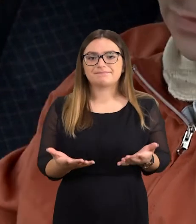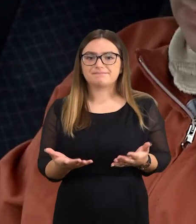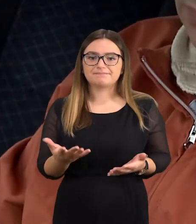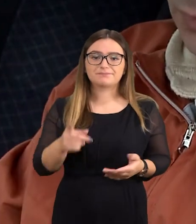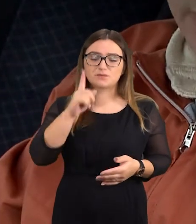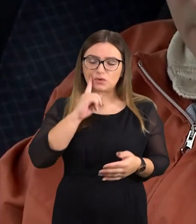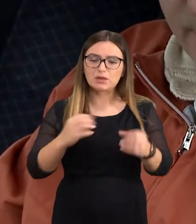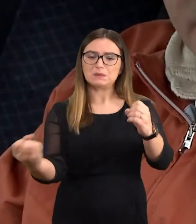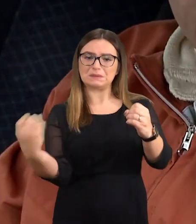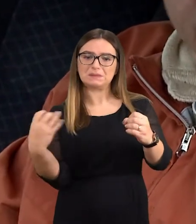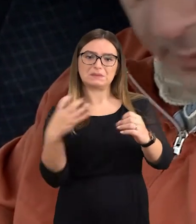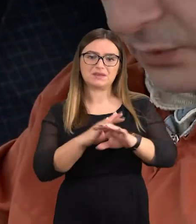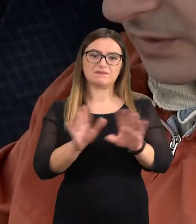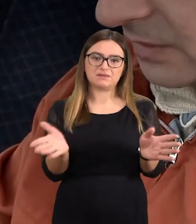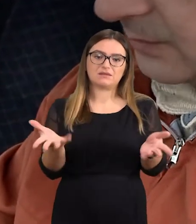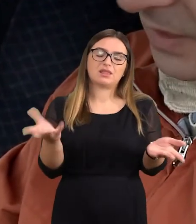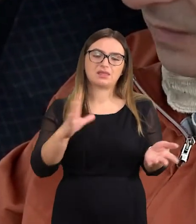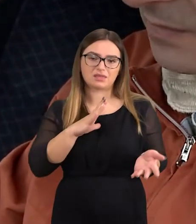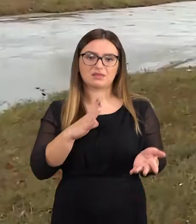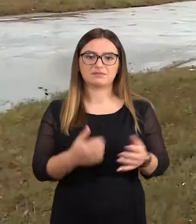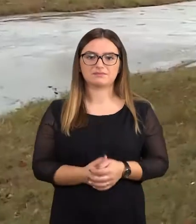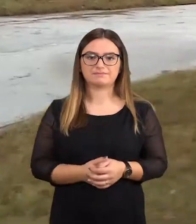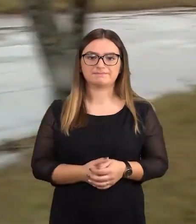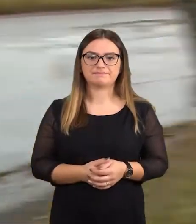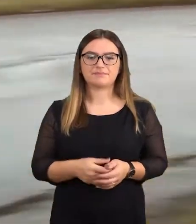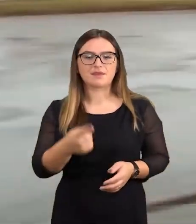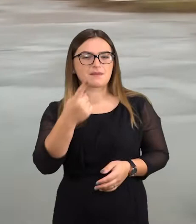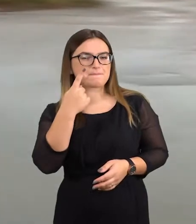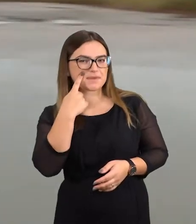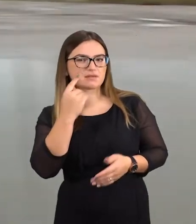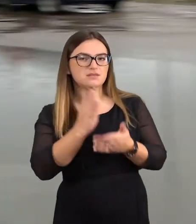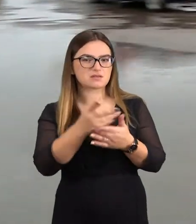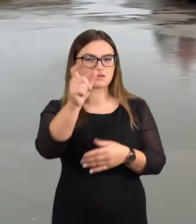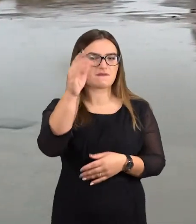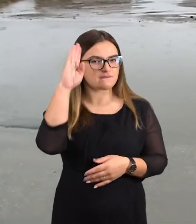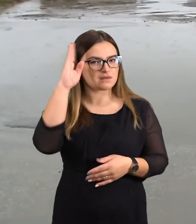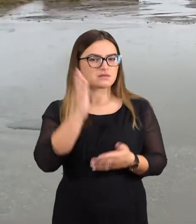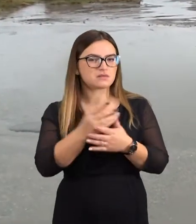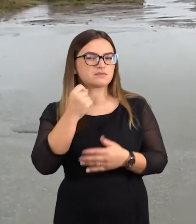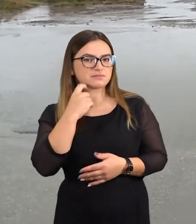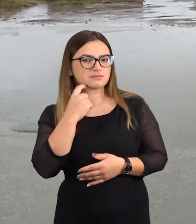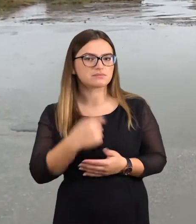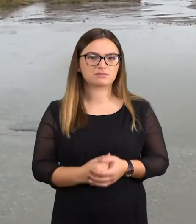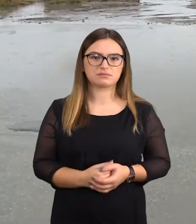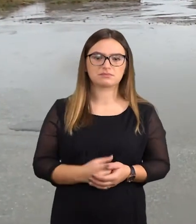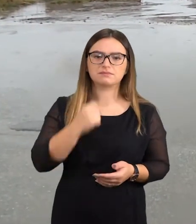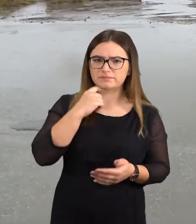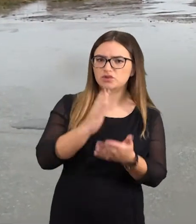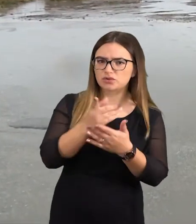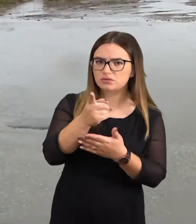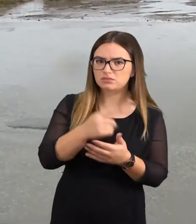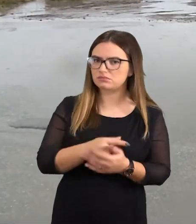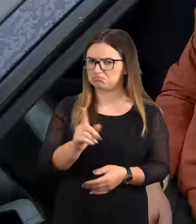Iš dumą norėjau prapūsti, taip įgavos. Sutikite kyla įtarimu, kad vyriškis neblaivus. O jūs neišgėrės? Ne.